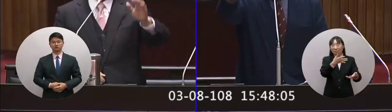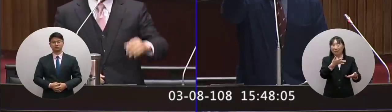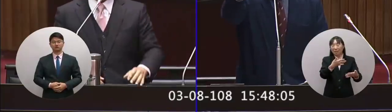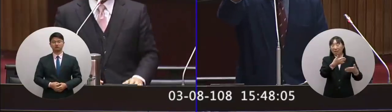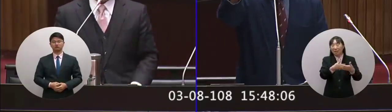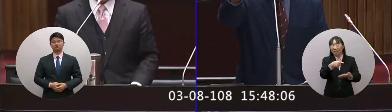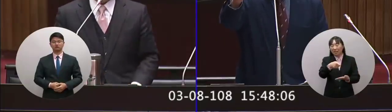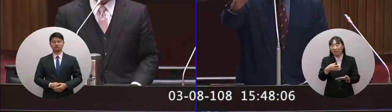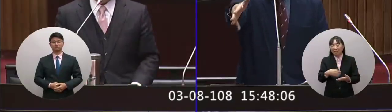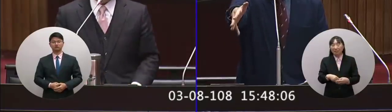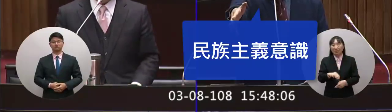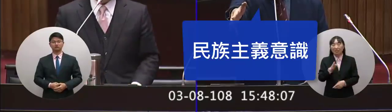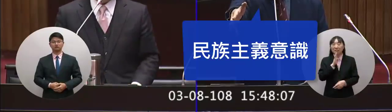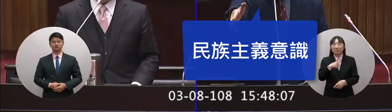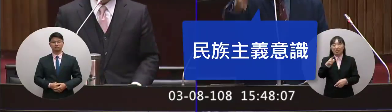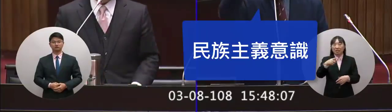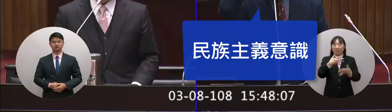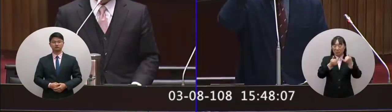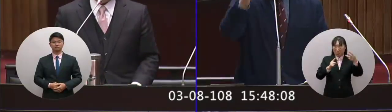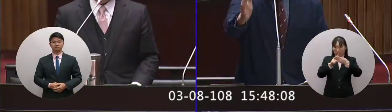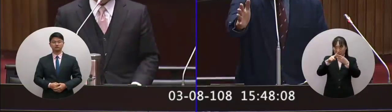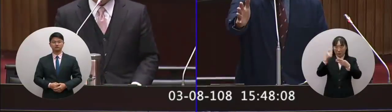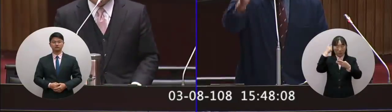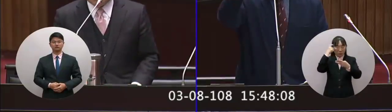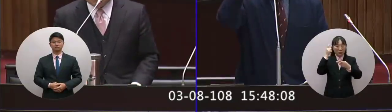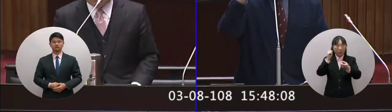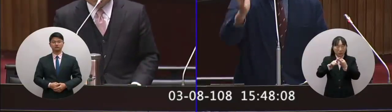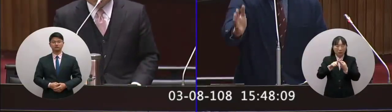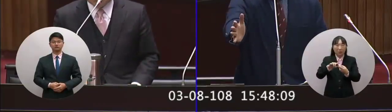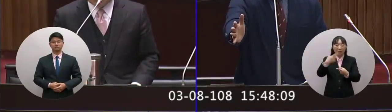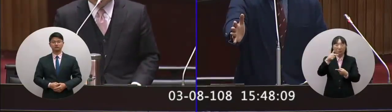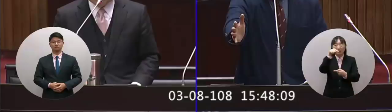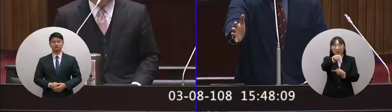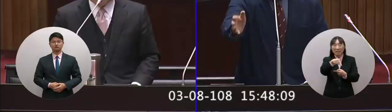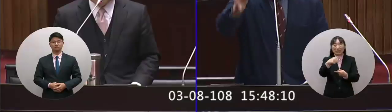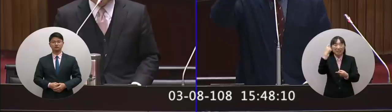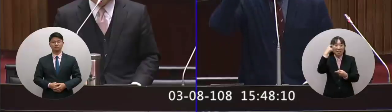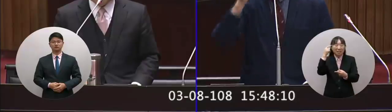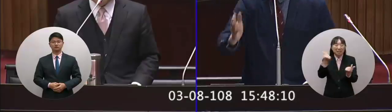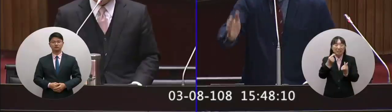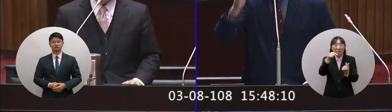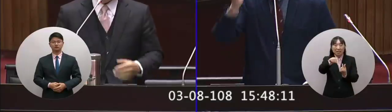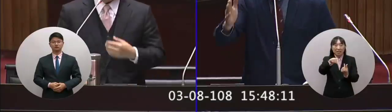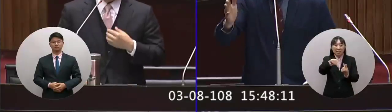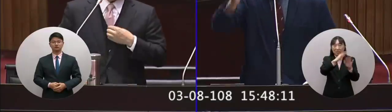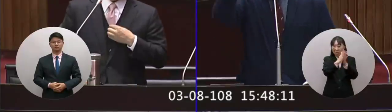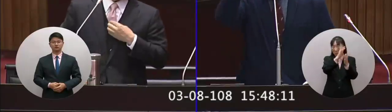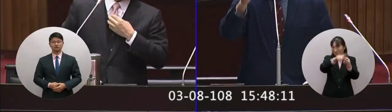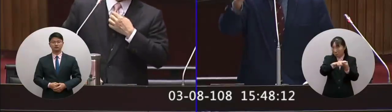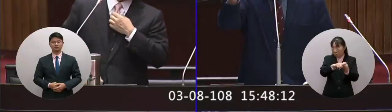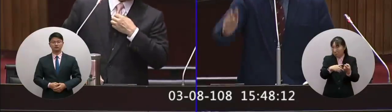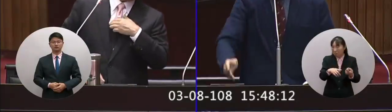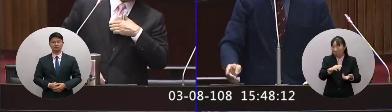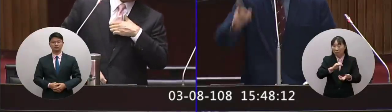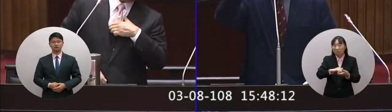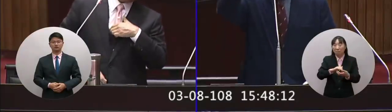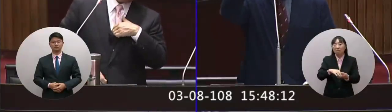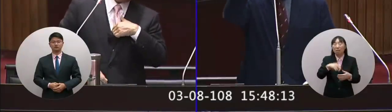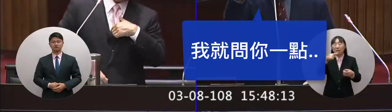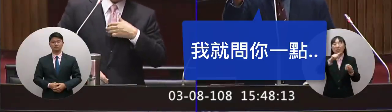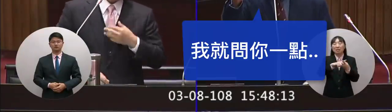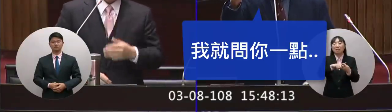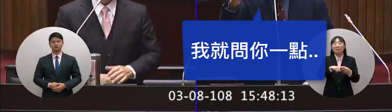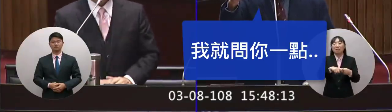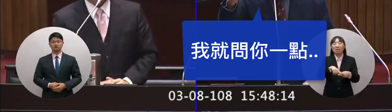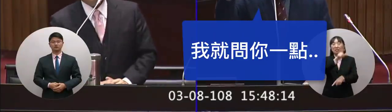我怎麼做我還說民主主義意思你要想的不是你想的都完全的是對的正確的彼此各有立